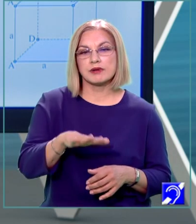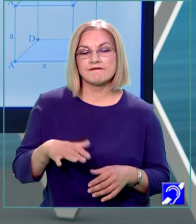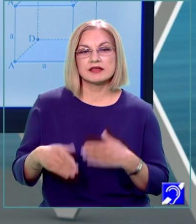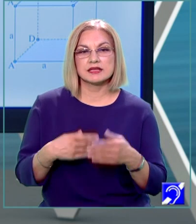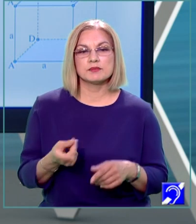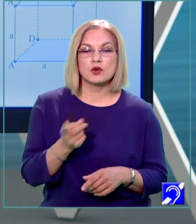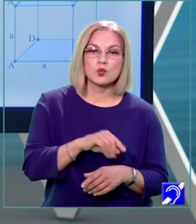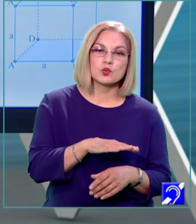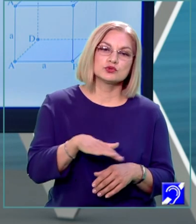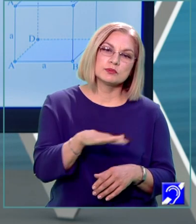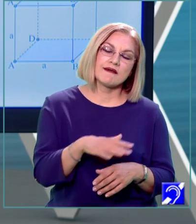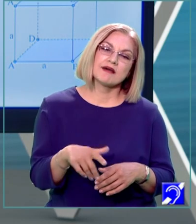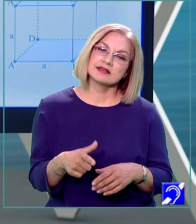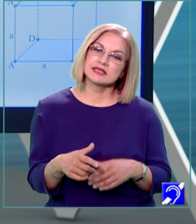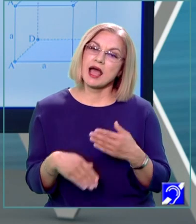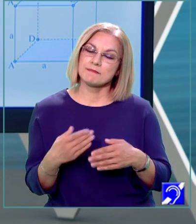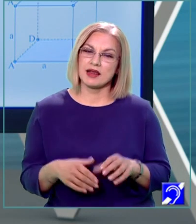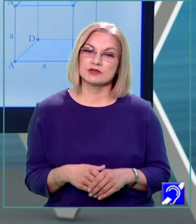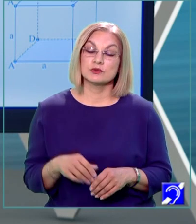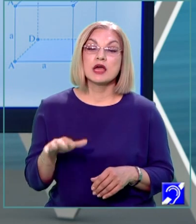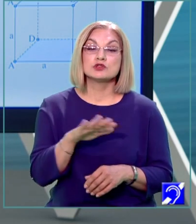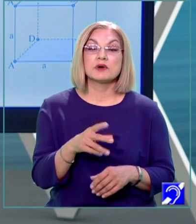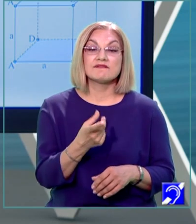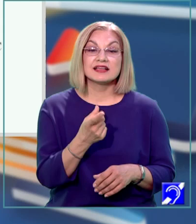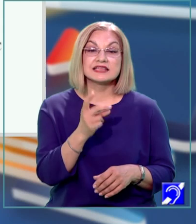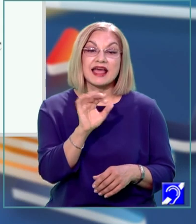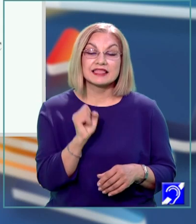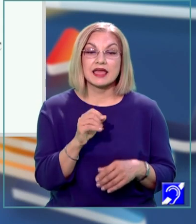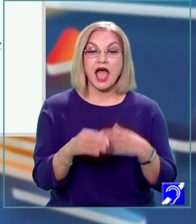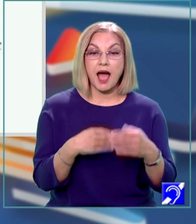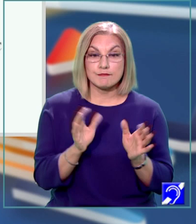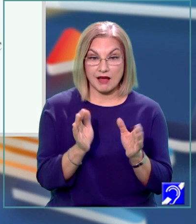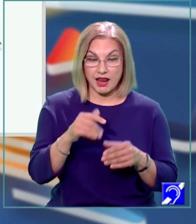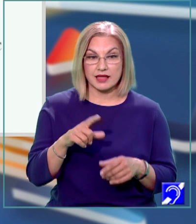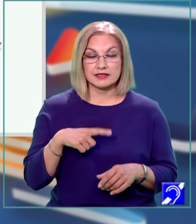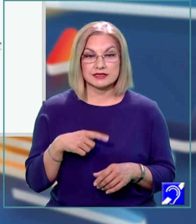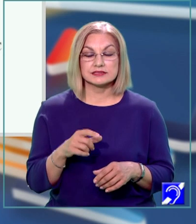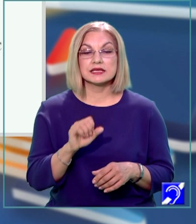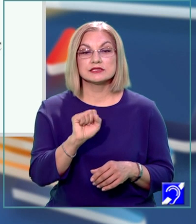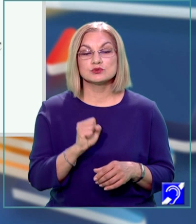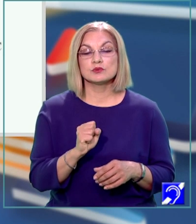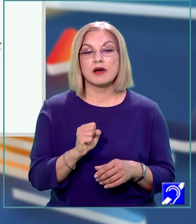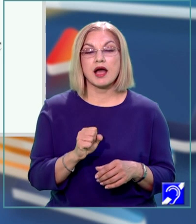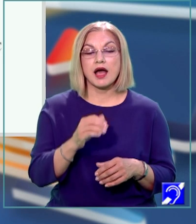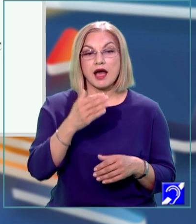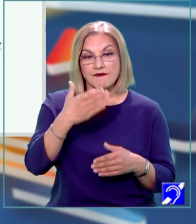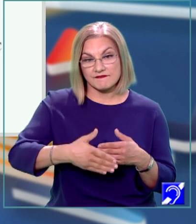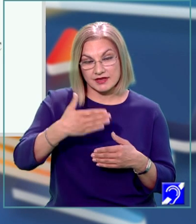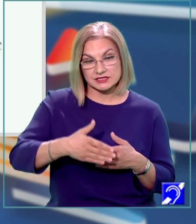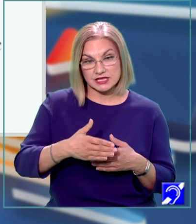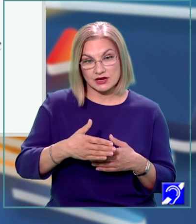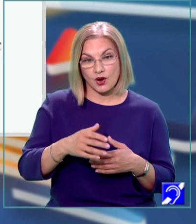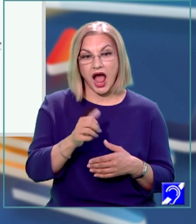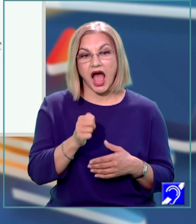suprafața ambalajului. Suprafața de ambalat reprezintă suma ariilor fețelor cubului. Sunt 6